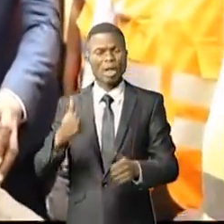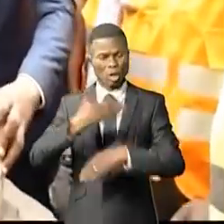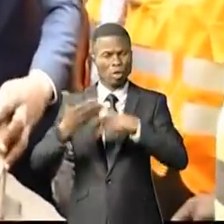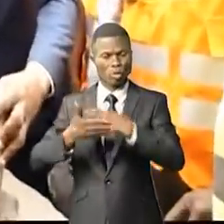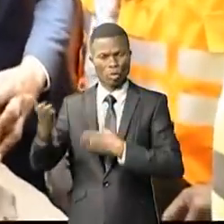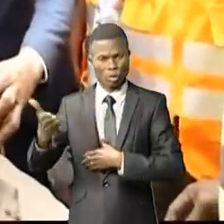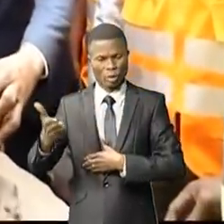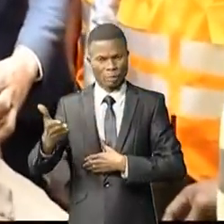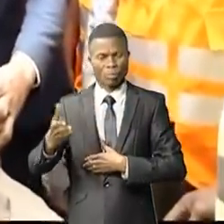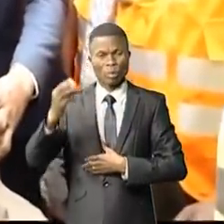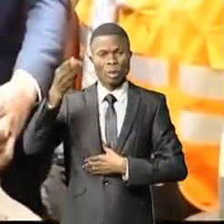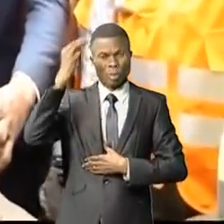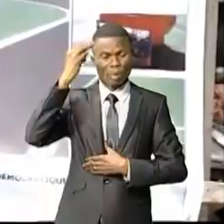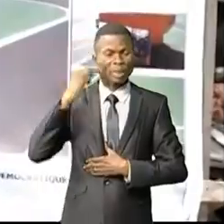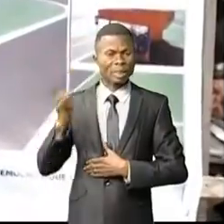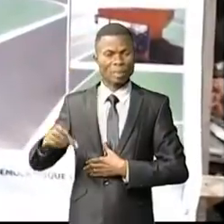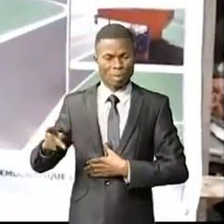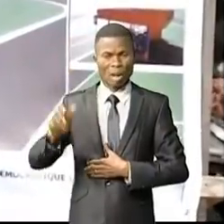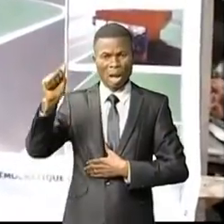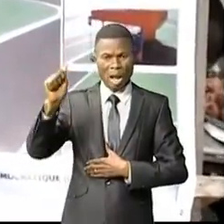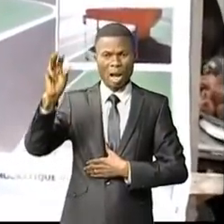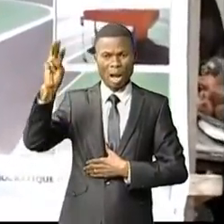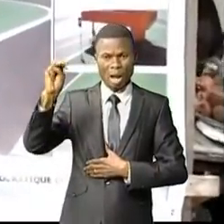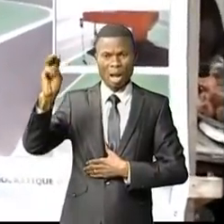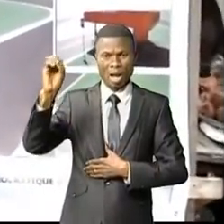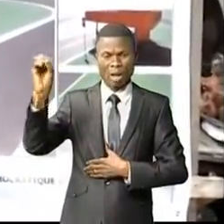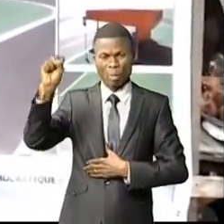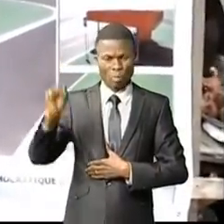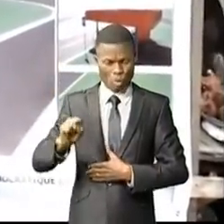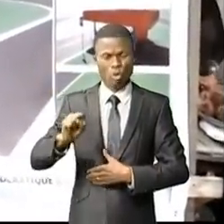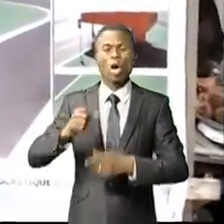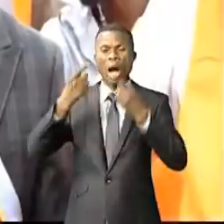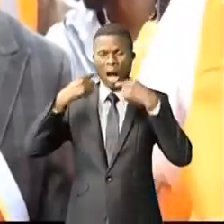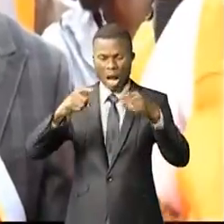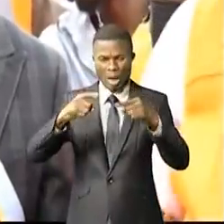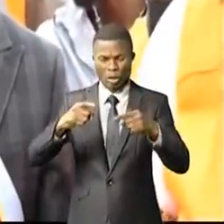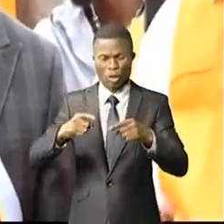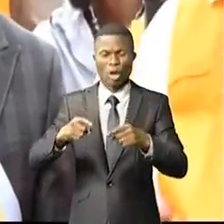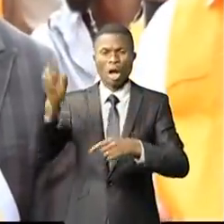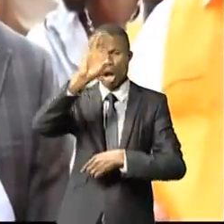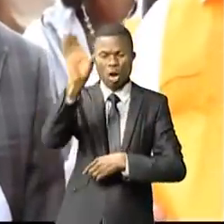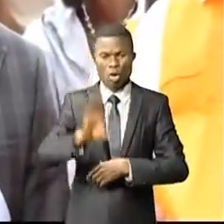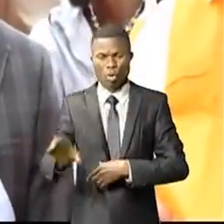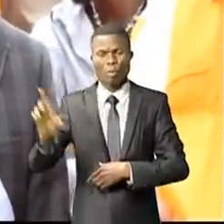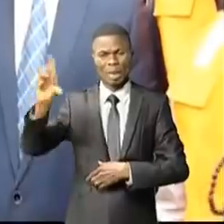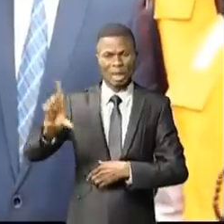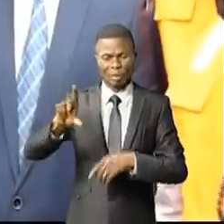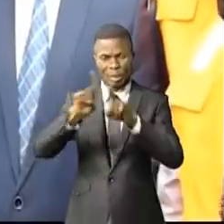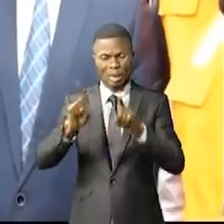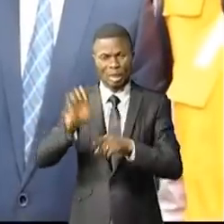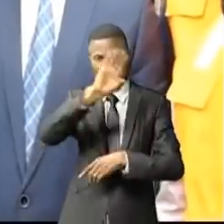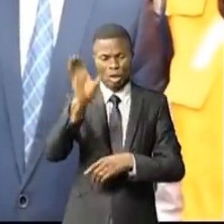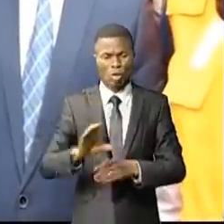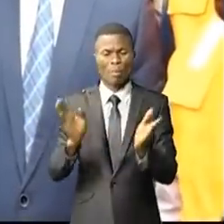a posé les premières pierres de construction de ses ouvrages dans les communes de Limété et de Bandalongua. Ces parkings seront